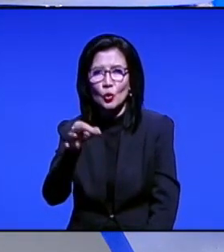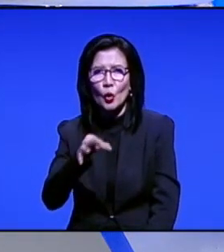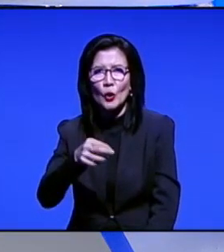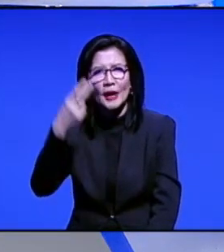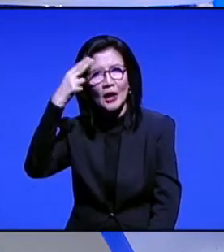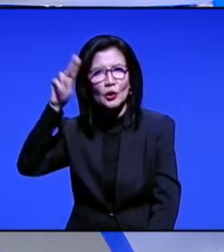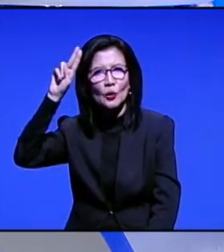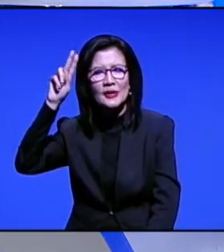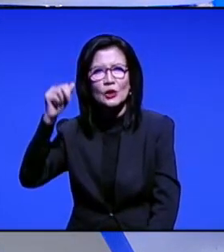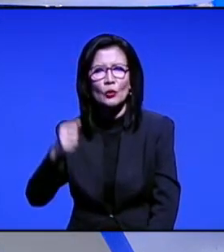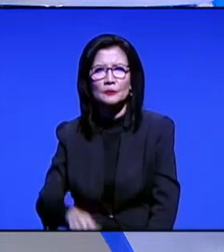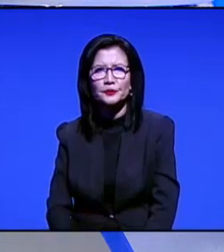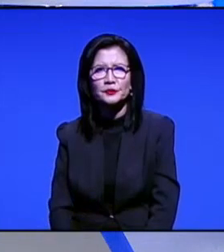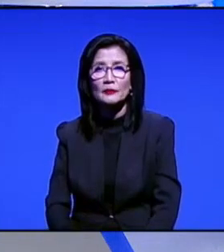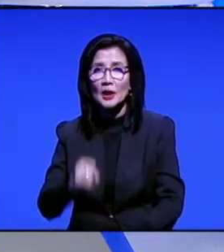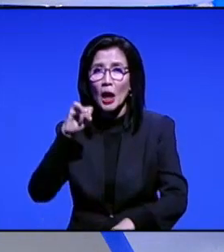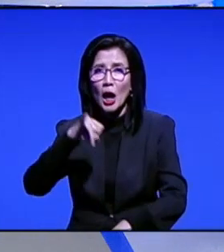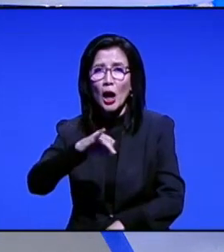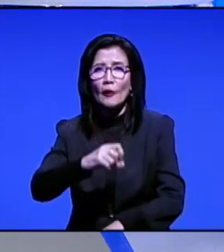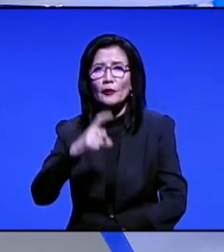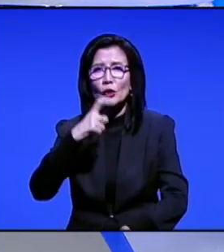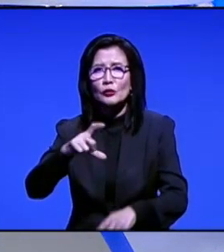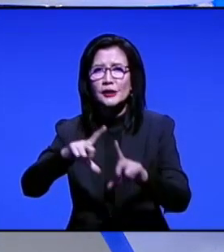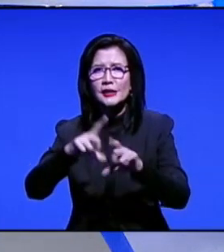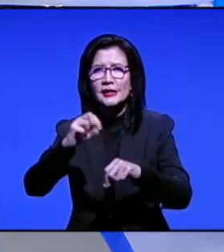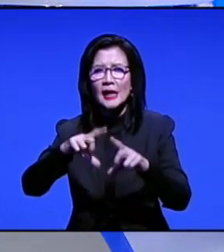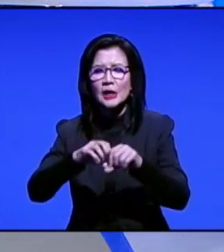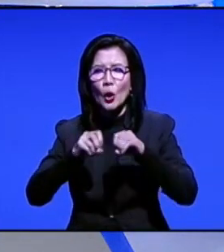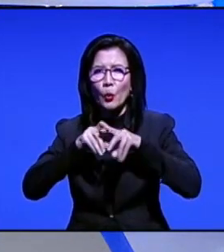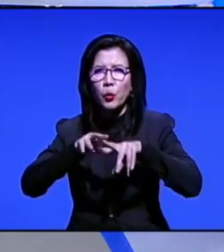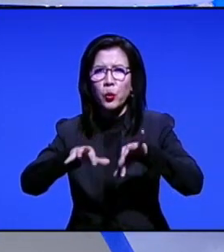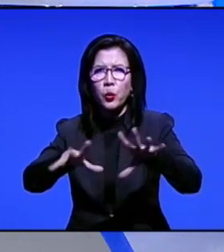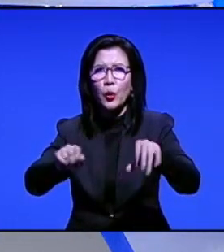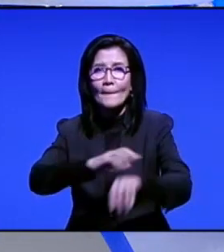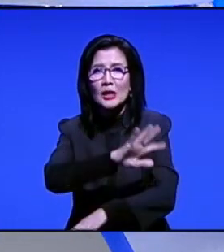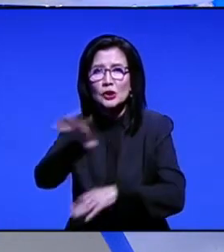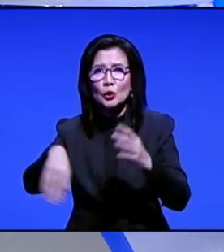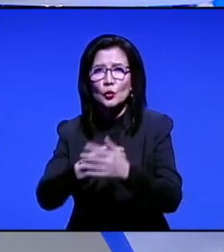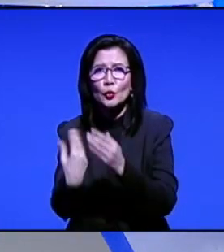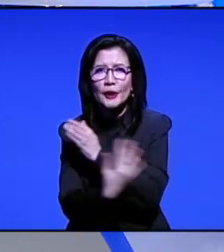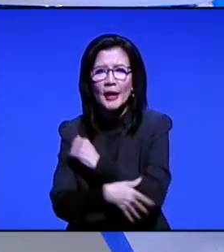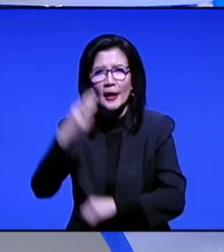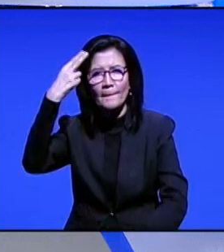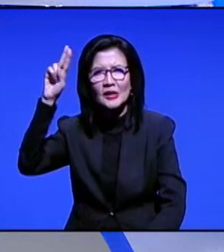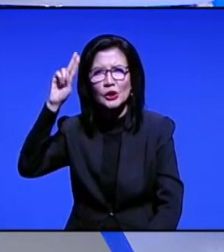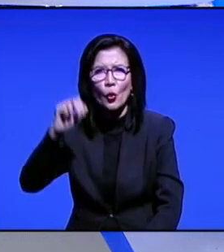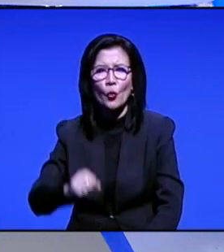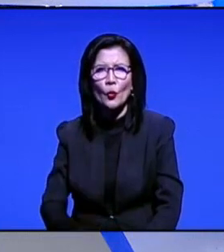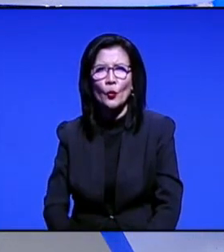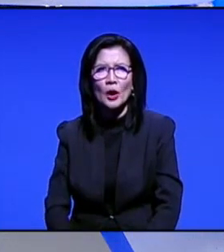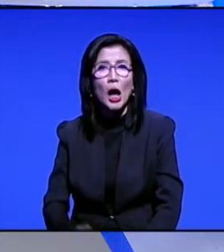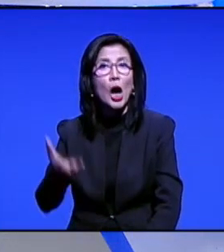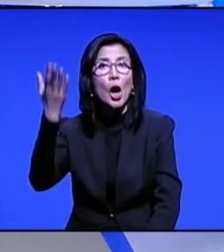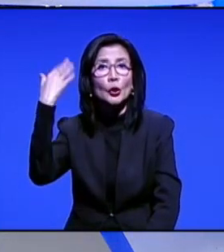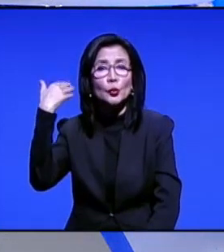Cempoalan. Dan virus cacar mewabah ke kota-kota terdekat hingga ke seluruh Meksiko. Dengan mewabahnya ke seluruh Meksiko yang